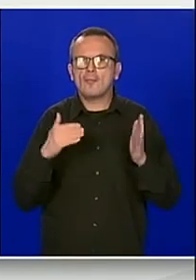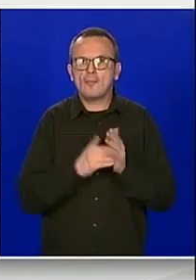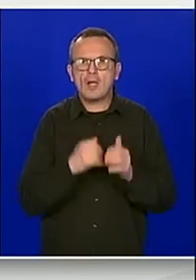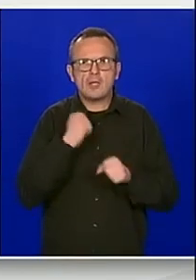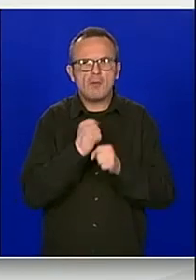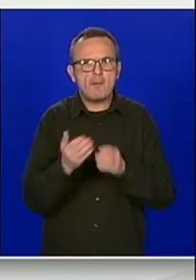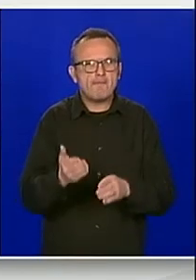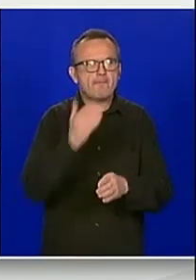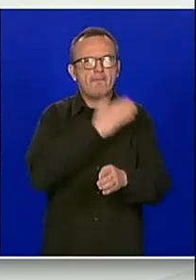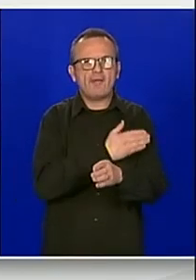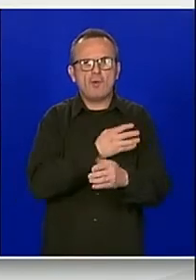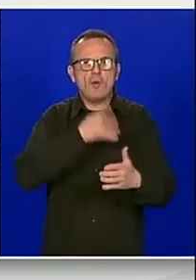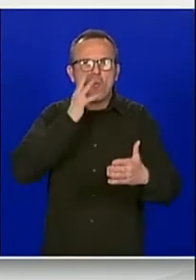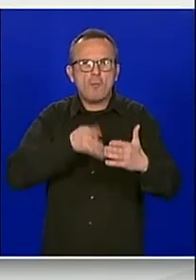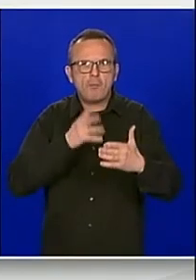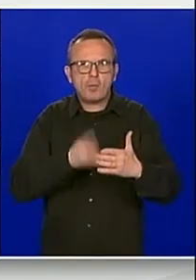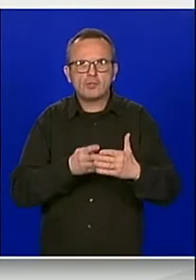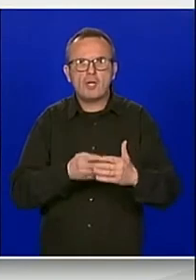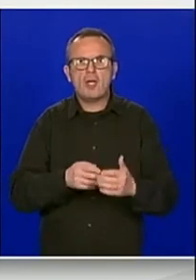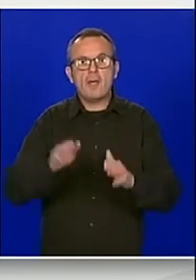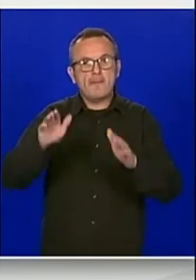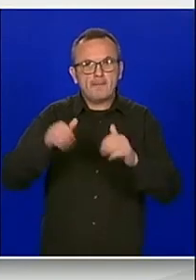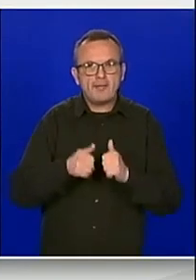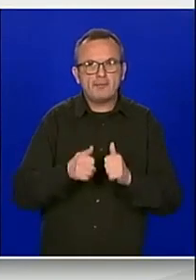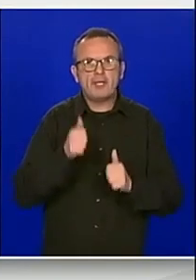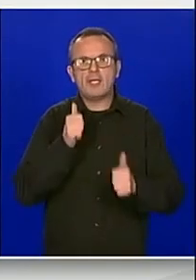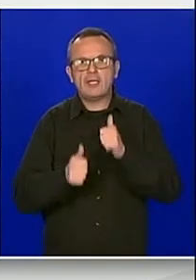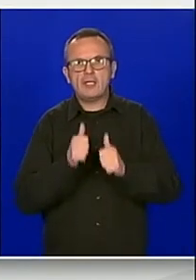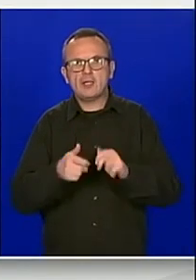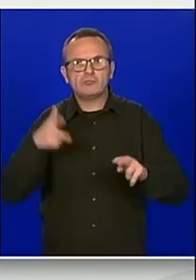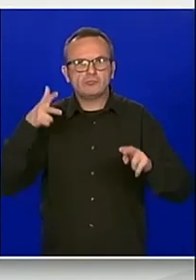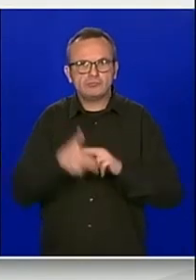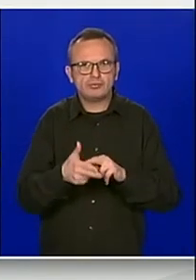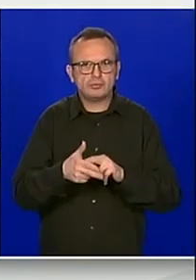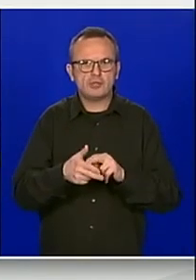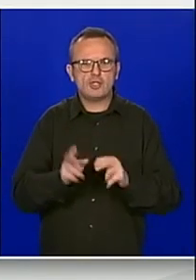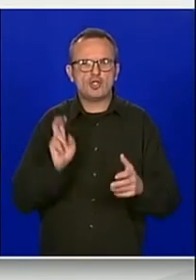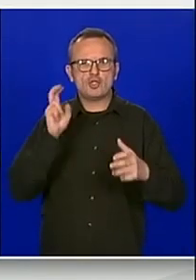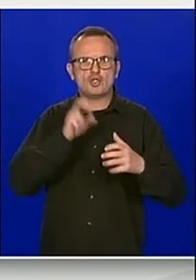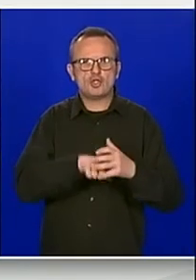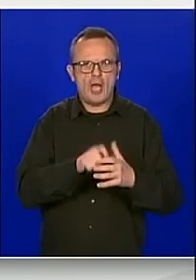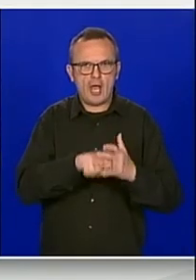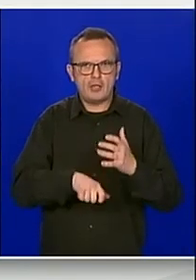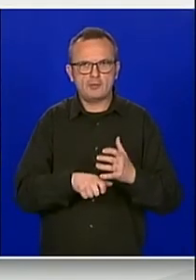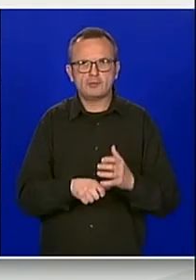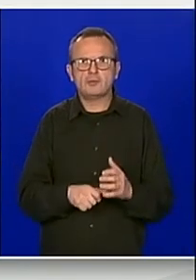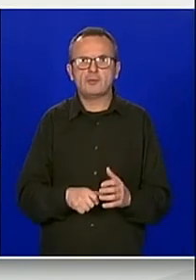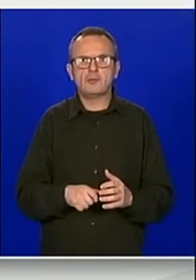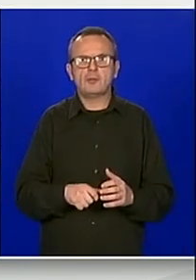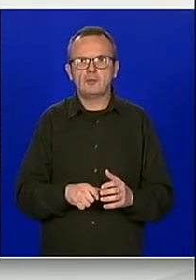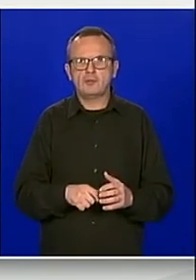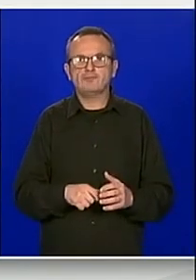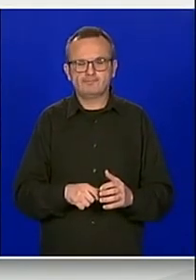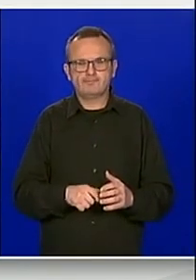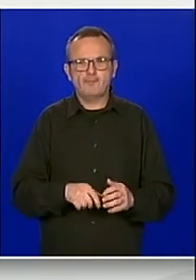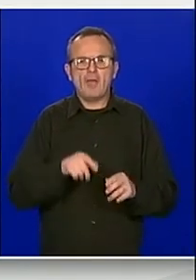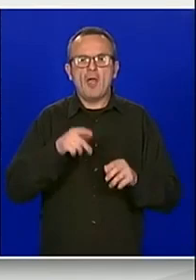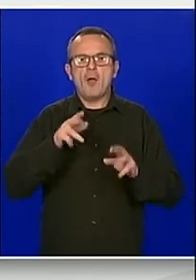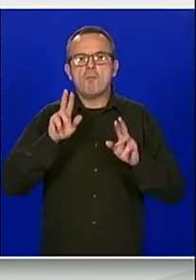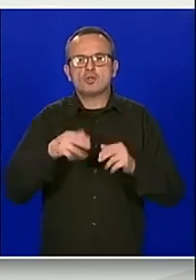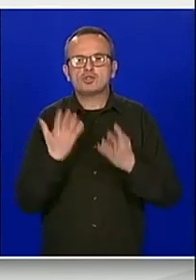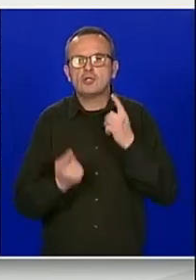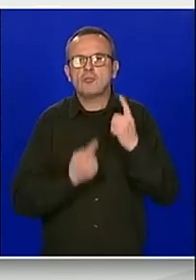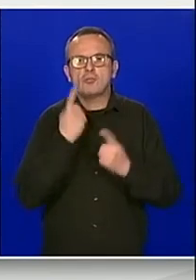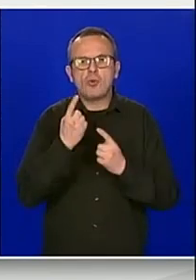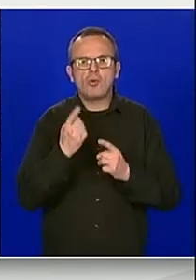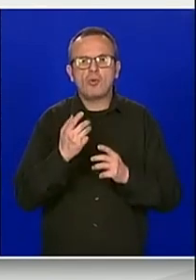analiza argumenta za i protiv ukidanja obveznog članstva, utvrđivanje volje članova Hrvatske obratničke komore i mogućih posljedica na ulogu